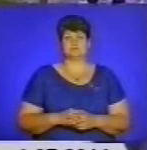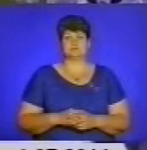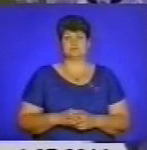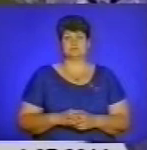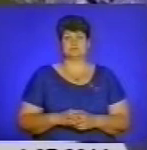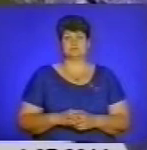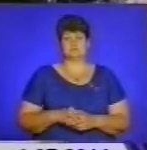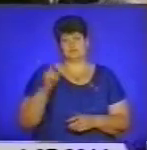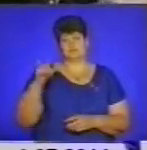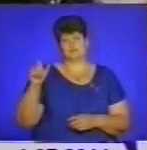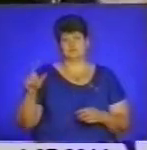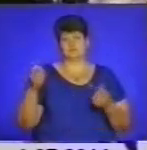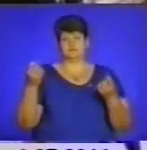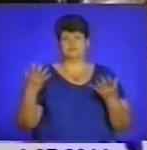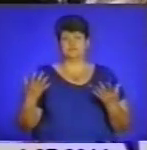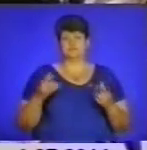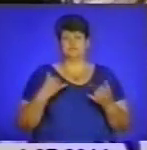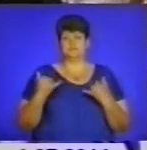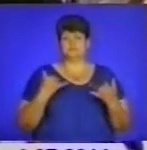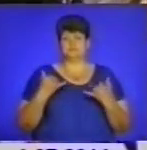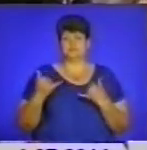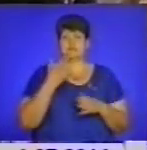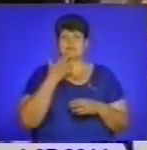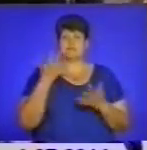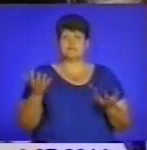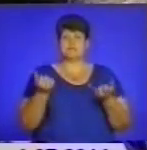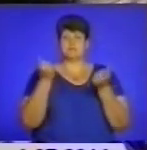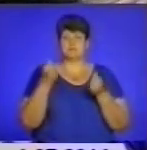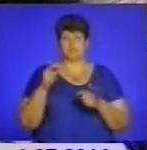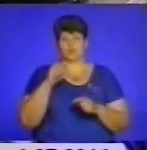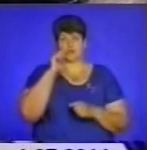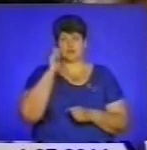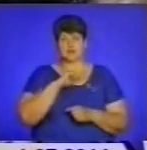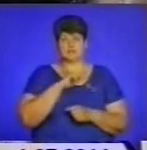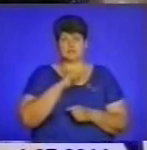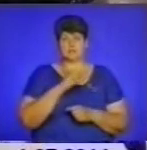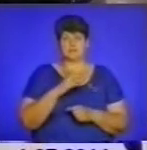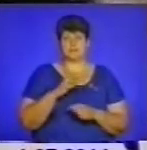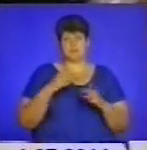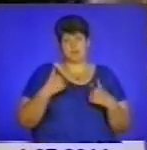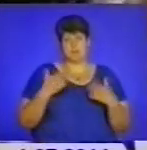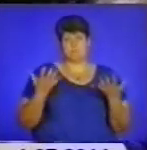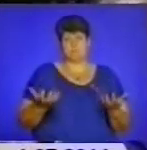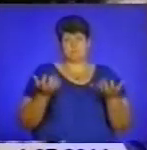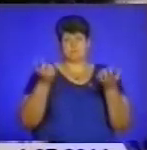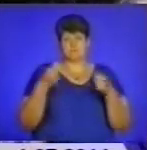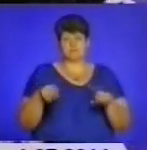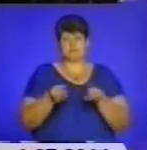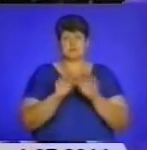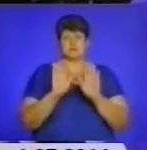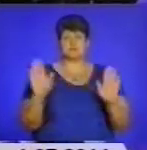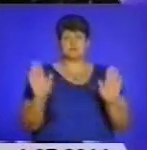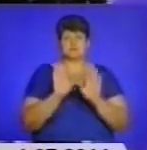по-людськи. Національниць підтримують Україну. І я підтримую. Тобто також співаю.